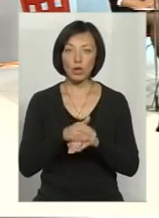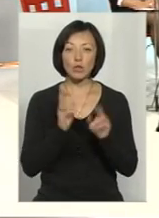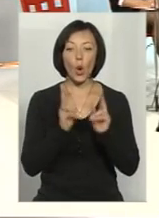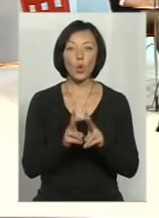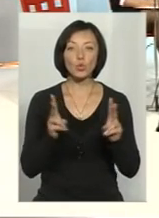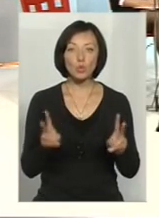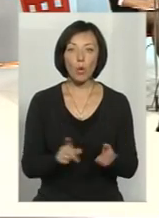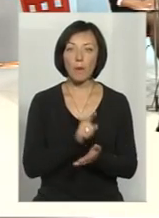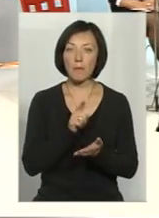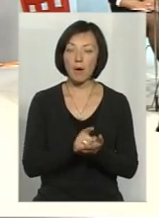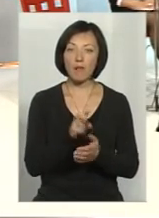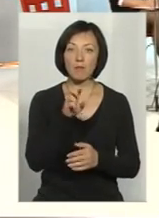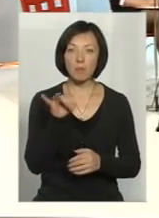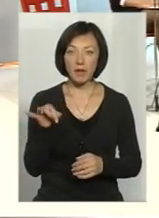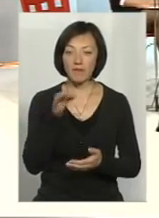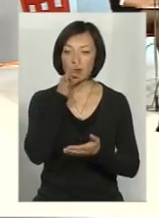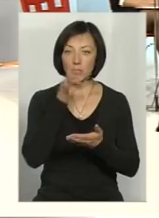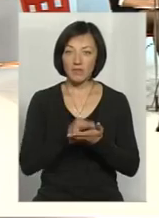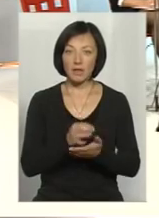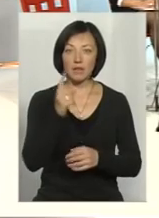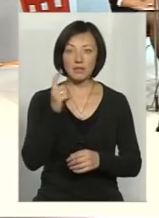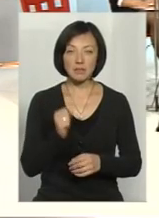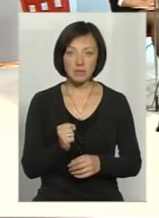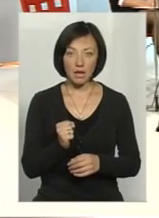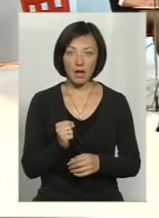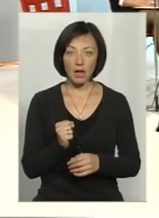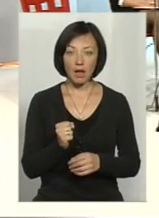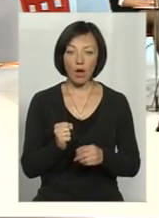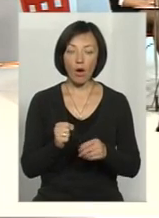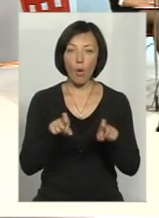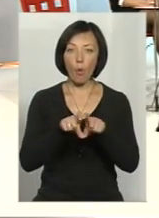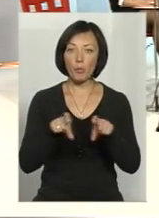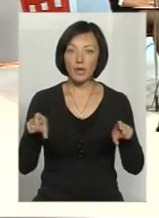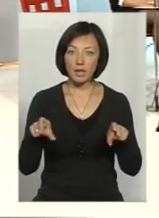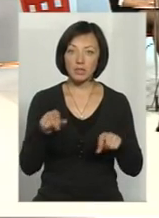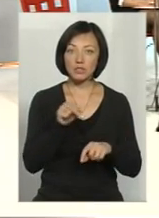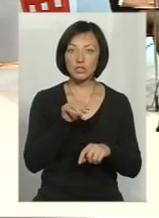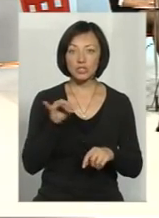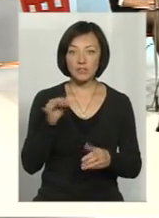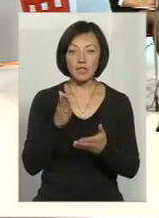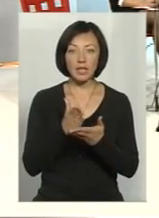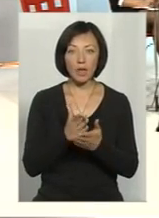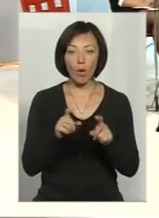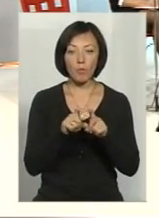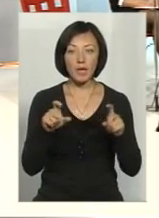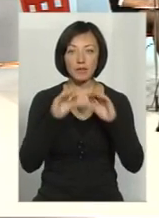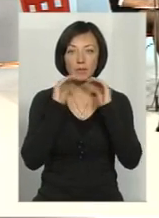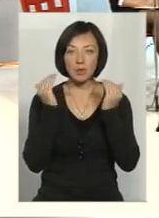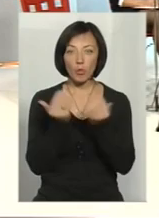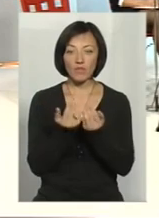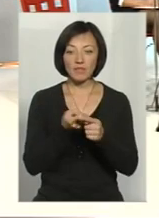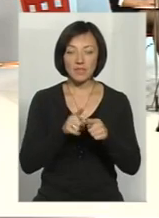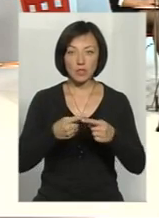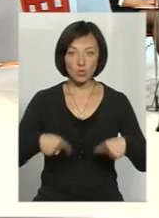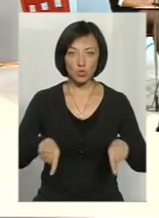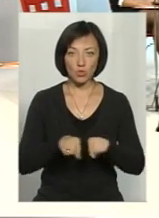мав би відповідати за той об'єкт, чи він є об'єктом заповідним в цій заповідній